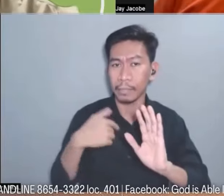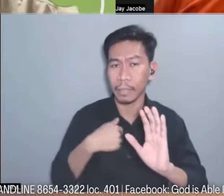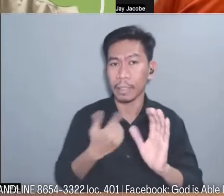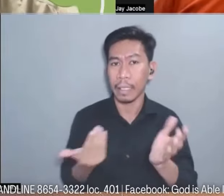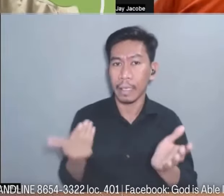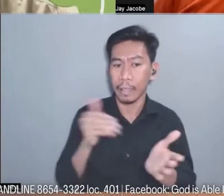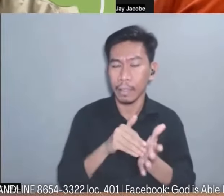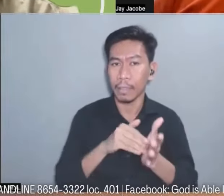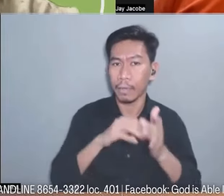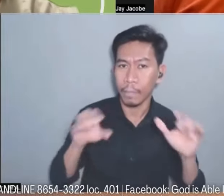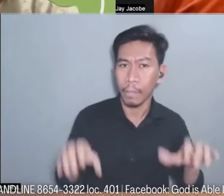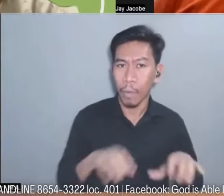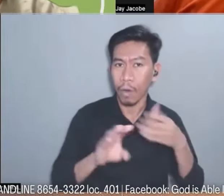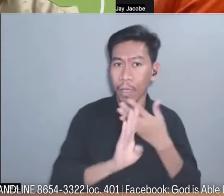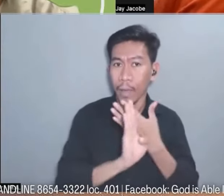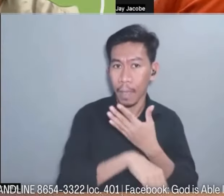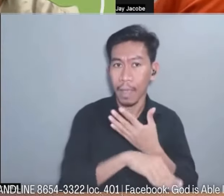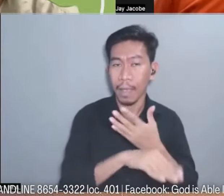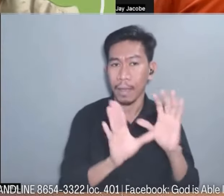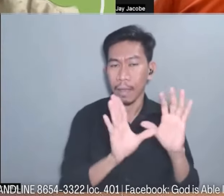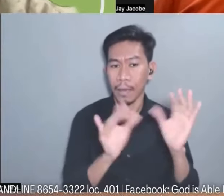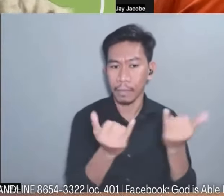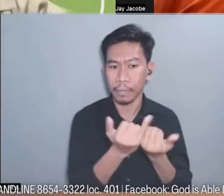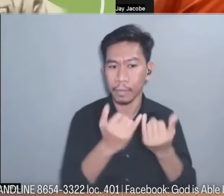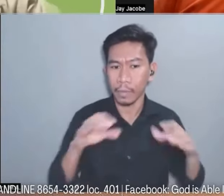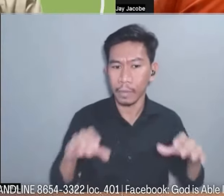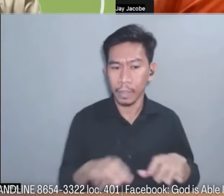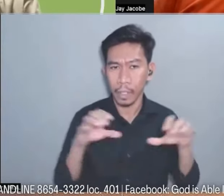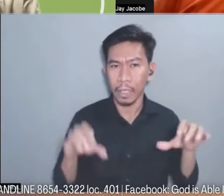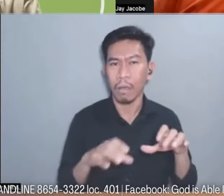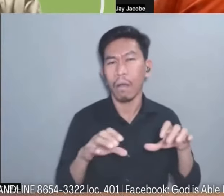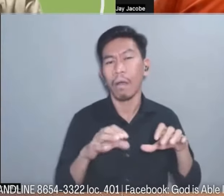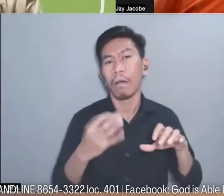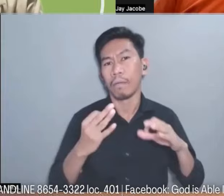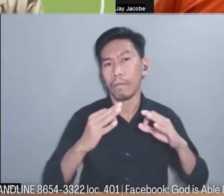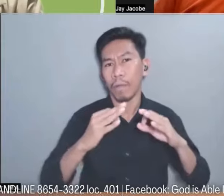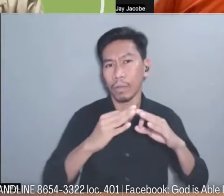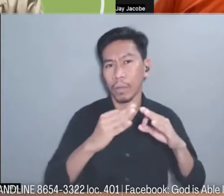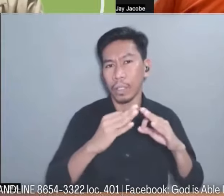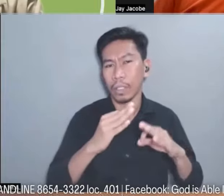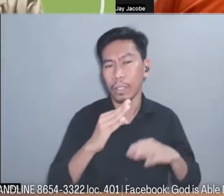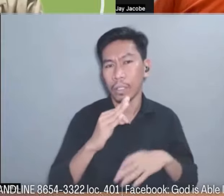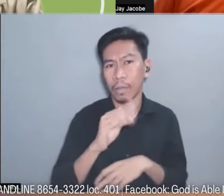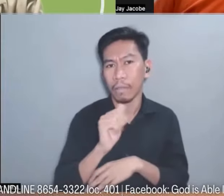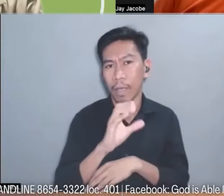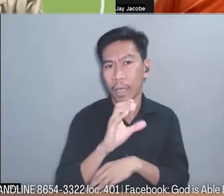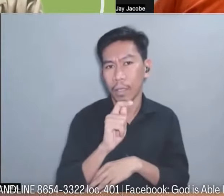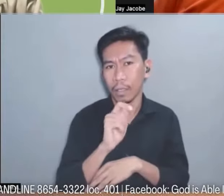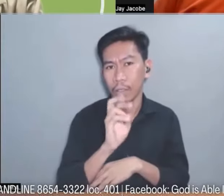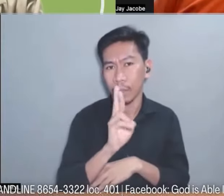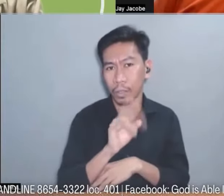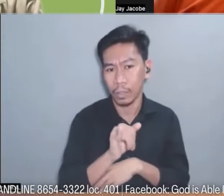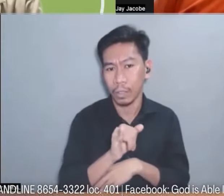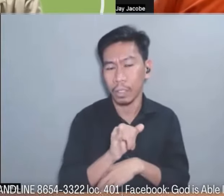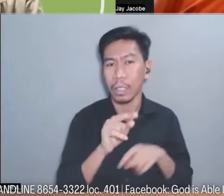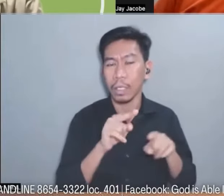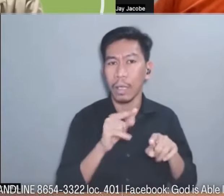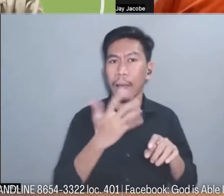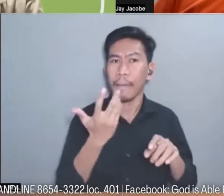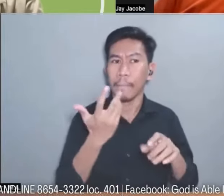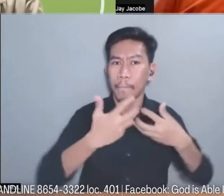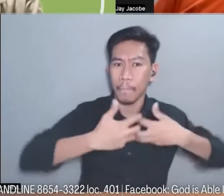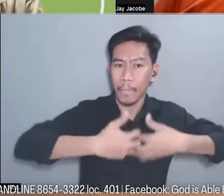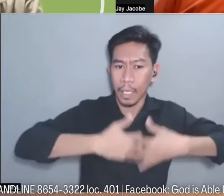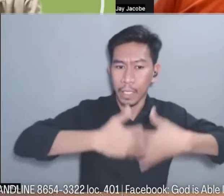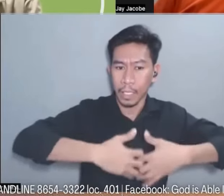hard maintenance work dahil factory po yun. Lahat ng makina na kailangan ay wala pong down unit dahil wala po